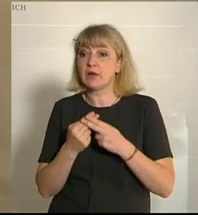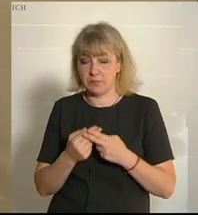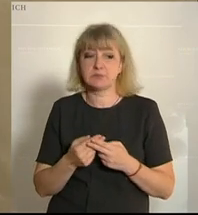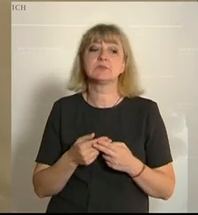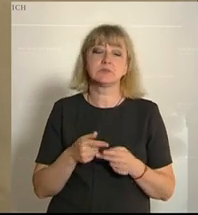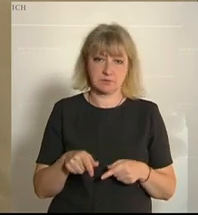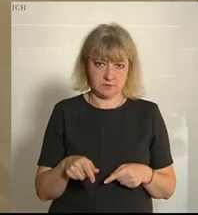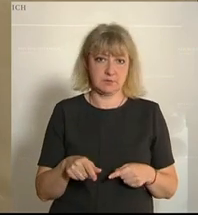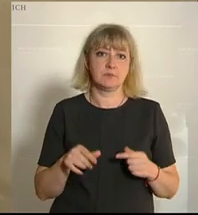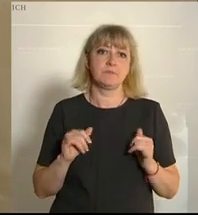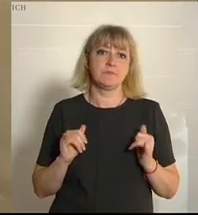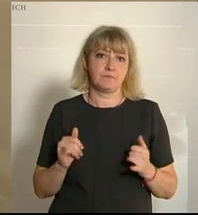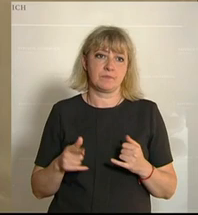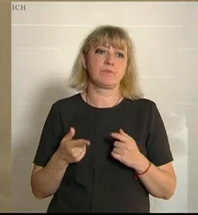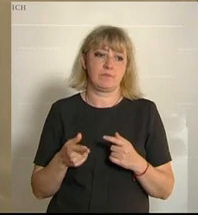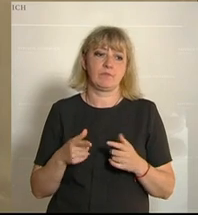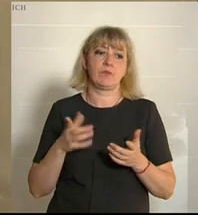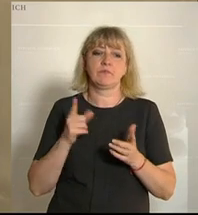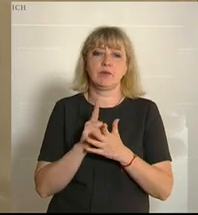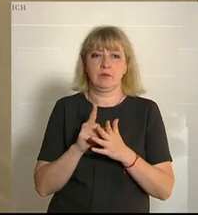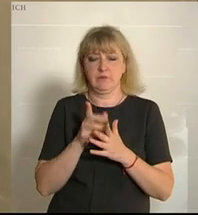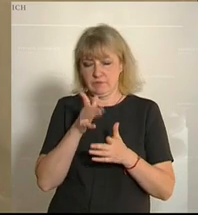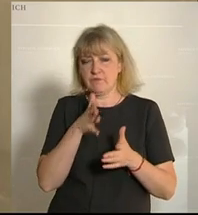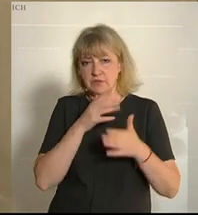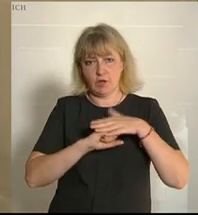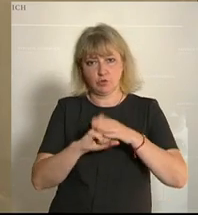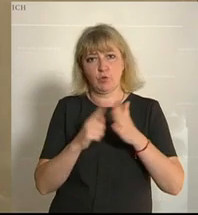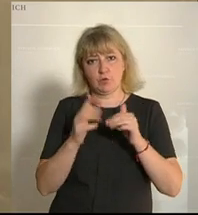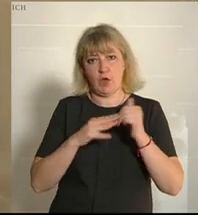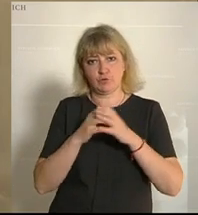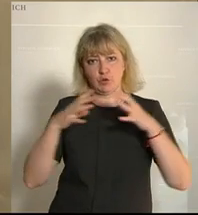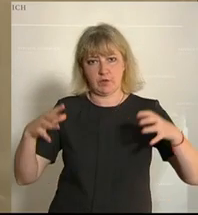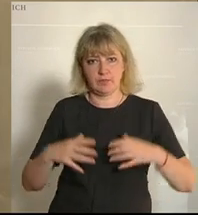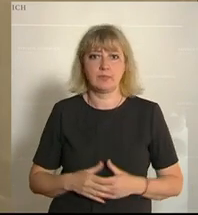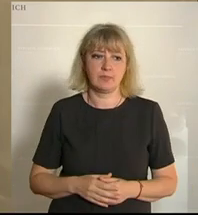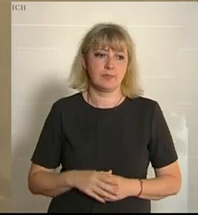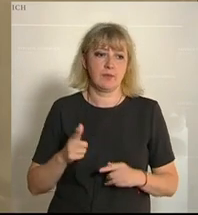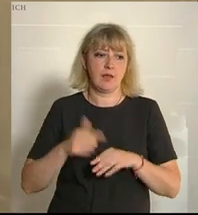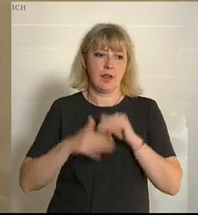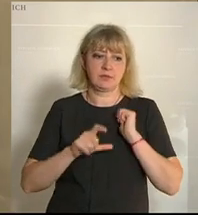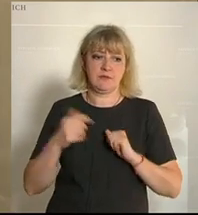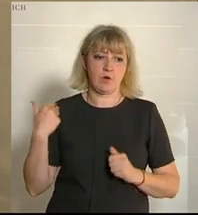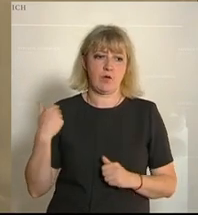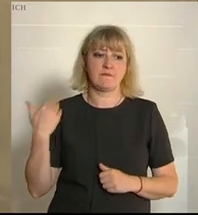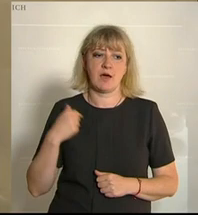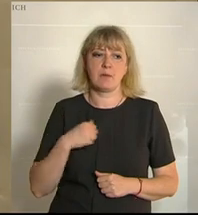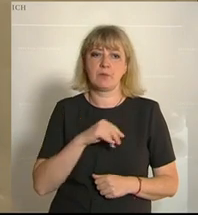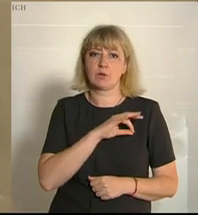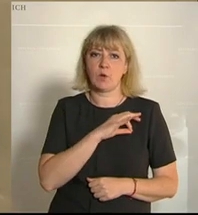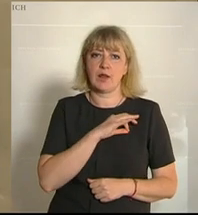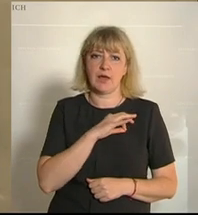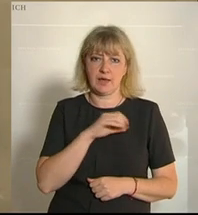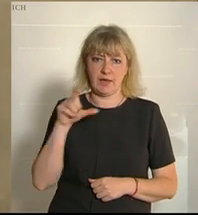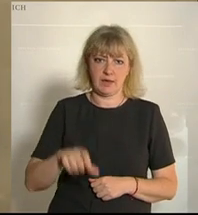unterstützen und aufstocken. Erst vergangene Woche war ich mit dem Kollegen